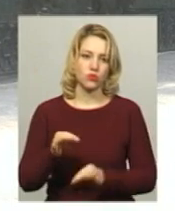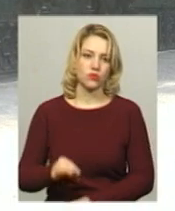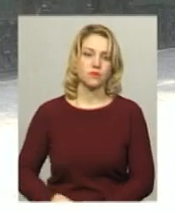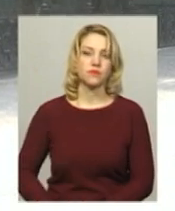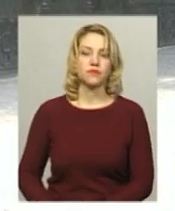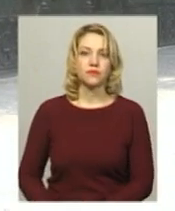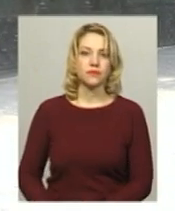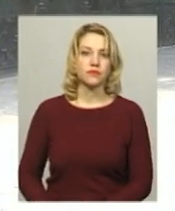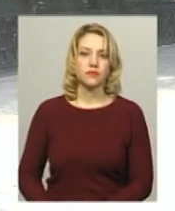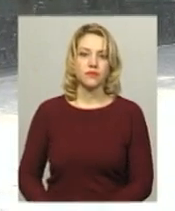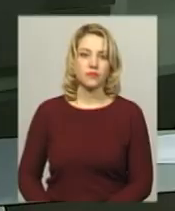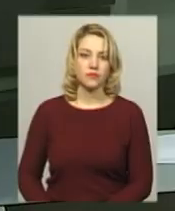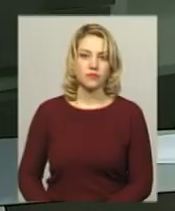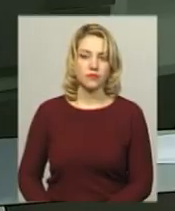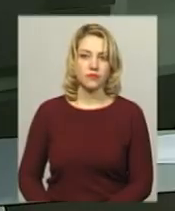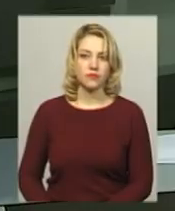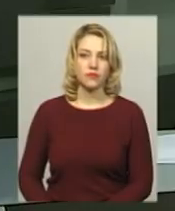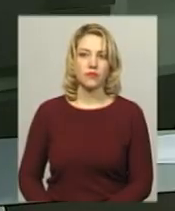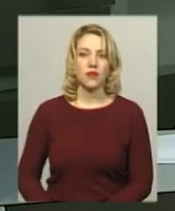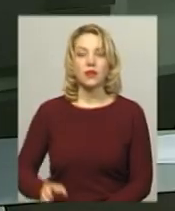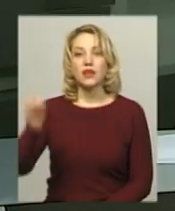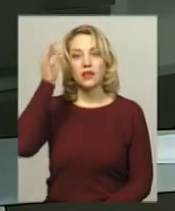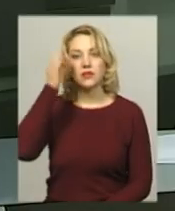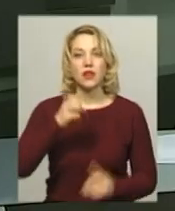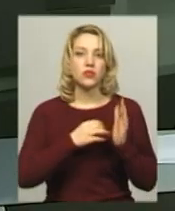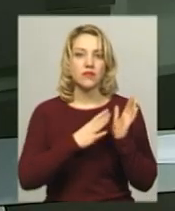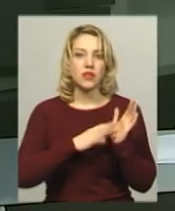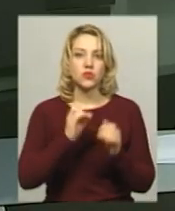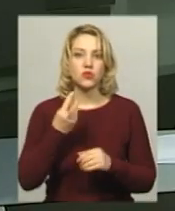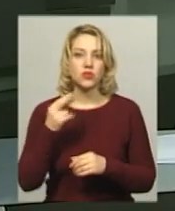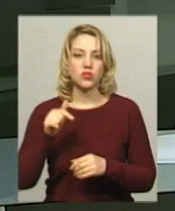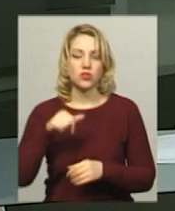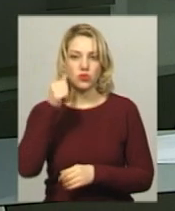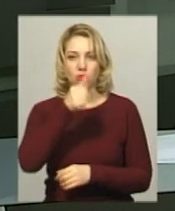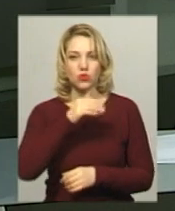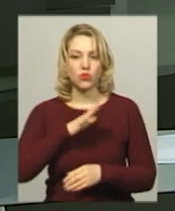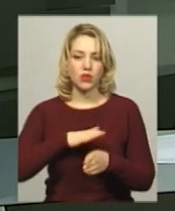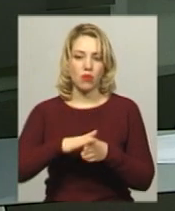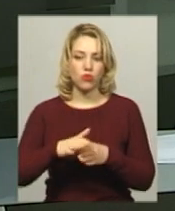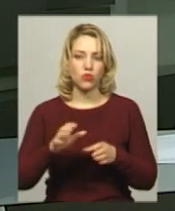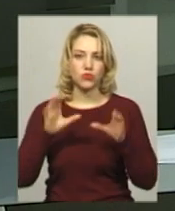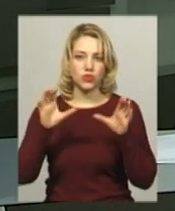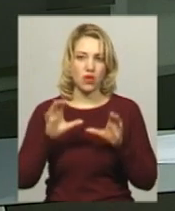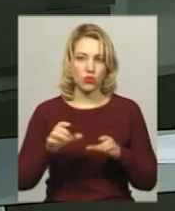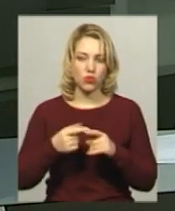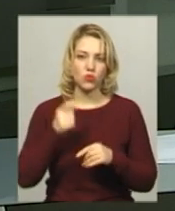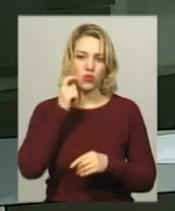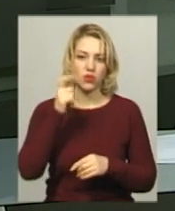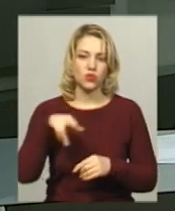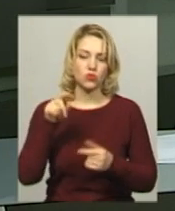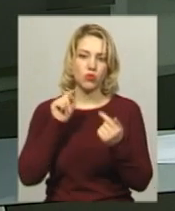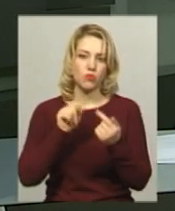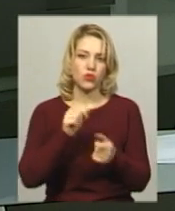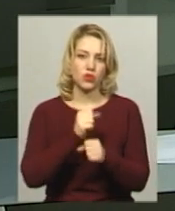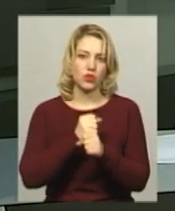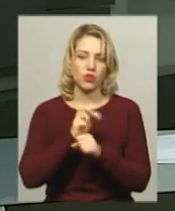Новини, Поділя, Центр. Нагадаю, 19 січня цього року набув чинності закон України щодо протидії